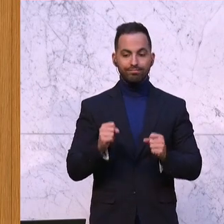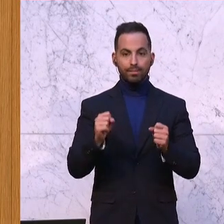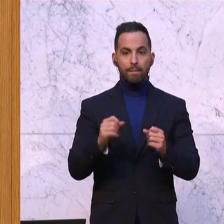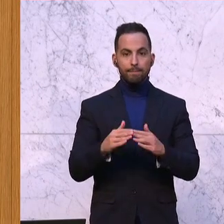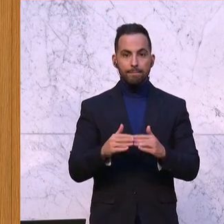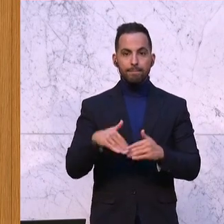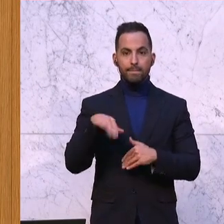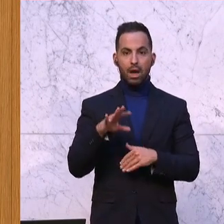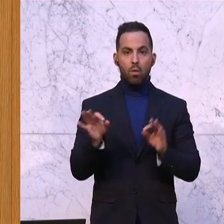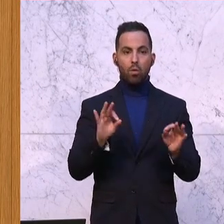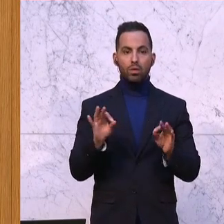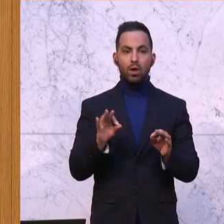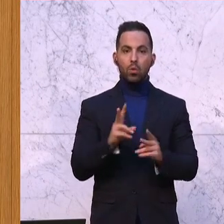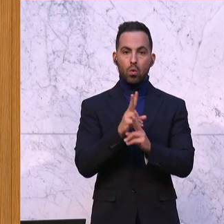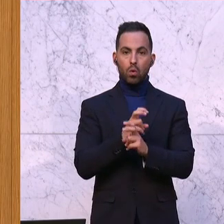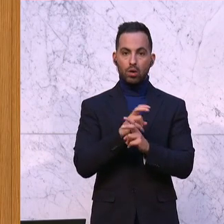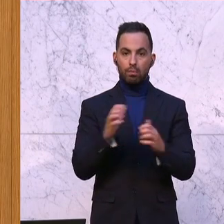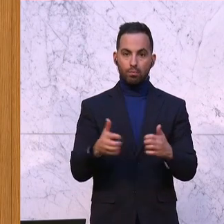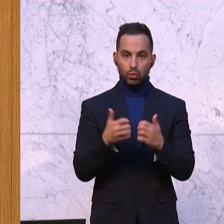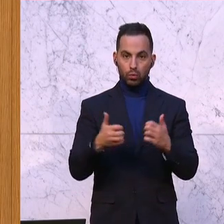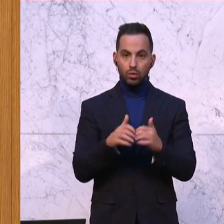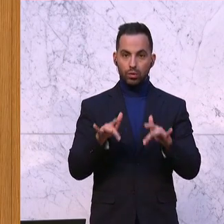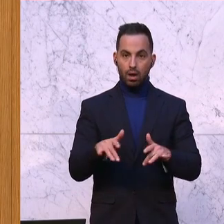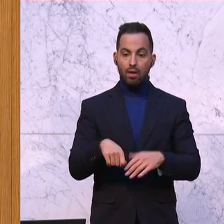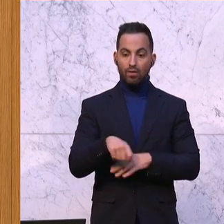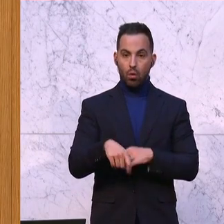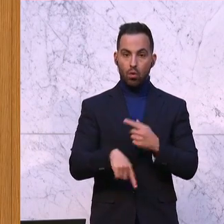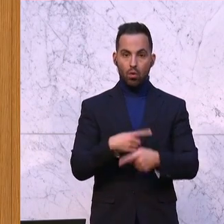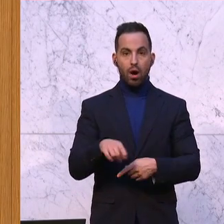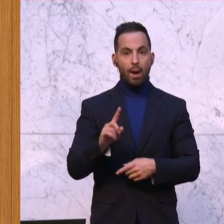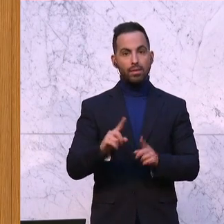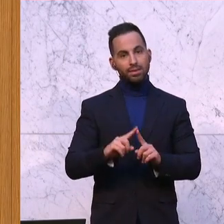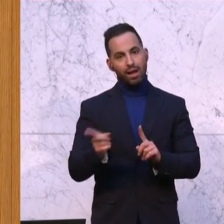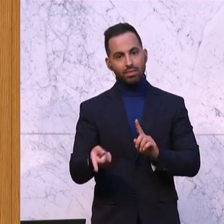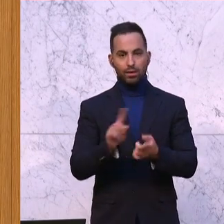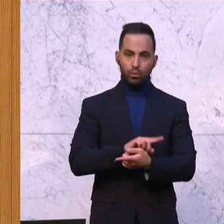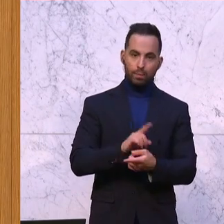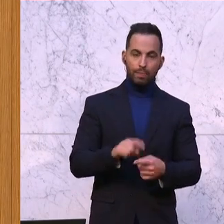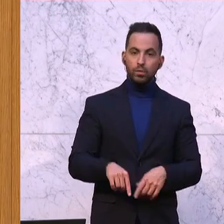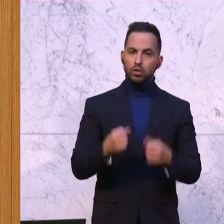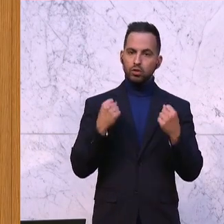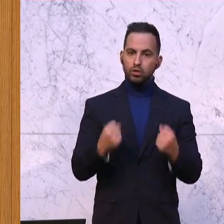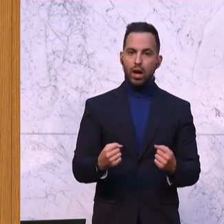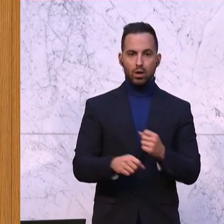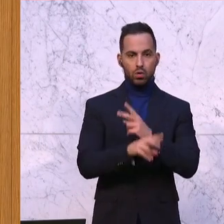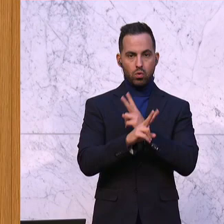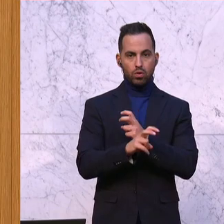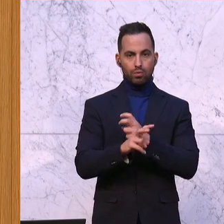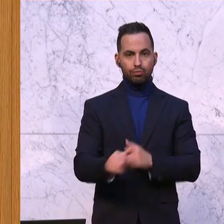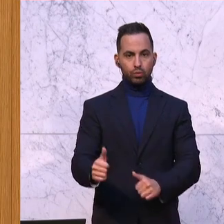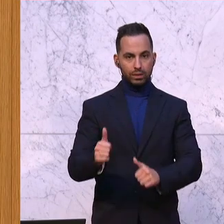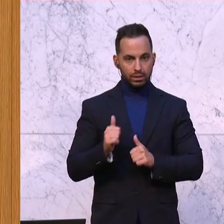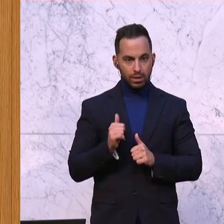hauptsächlich österreichische Produkte zu verkochen, aber das andere. Und ein starkes österreichisches Bundesheer